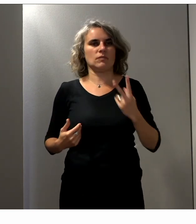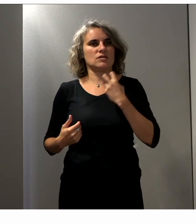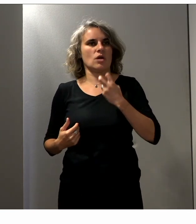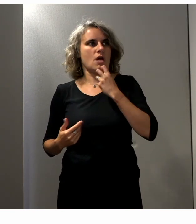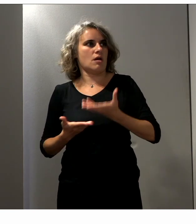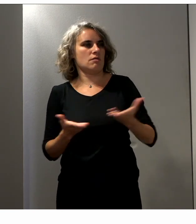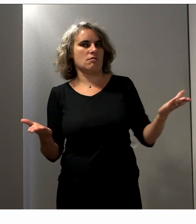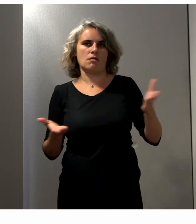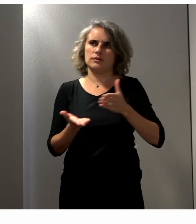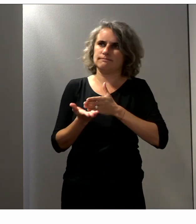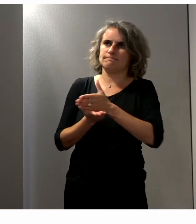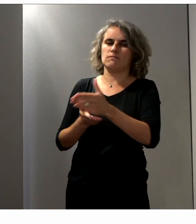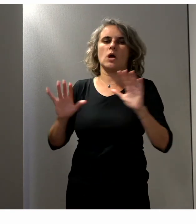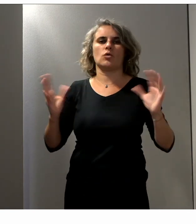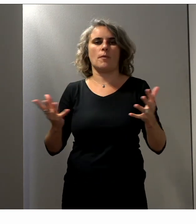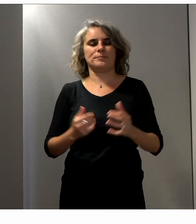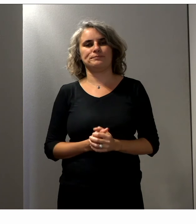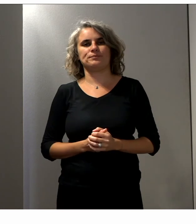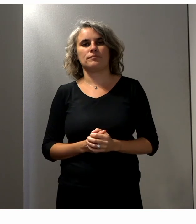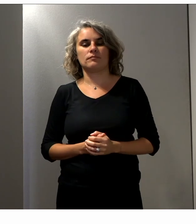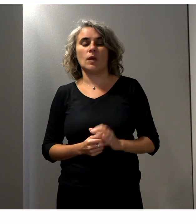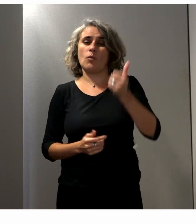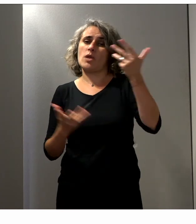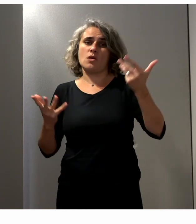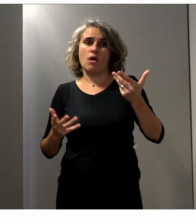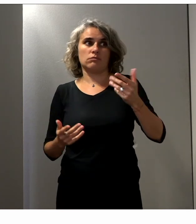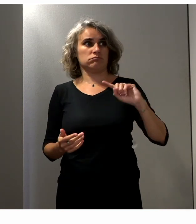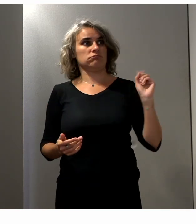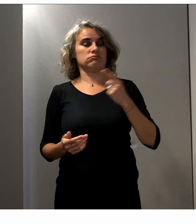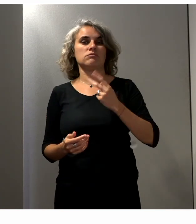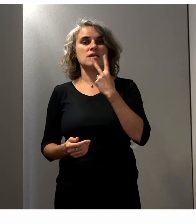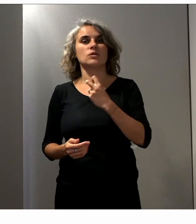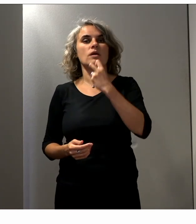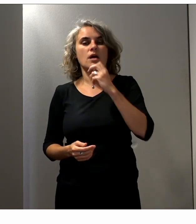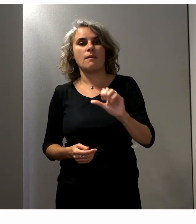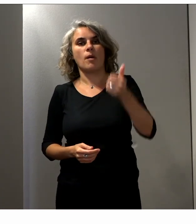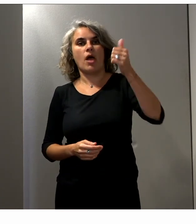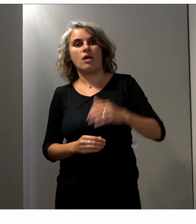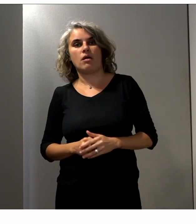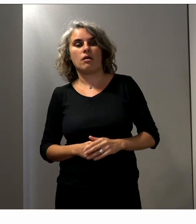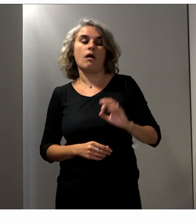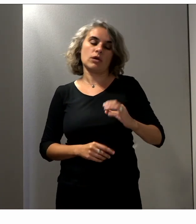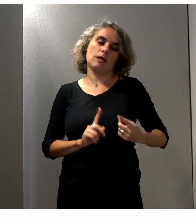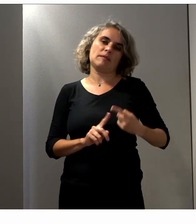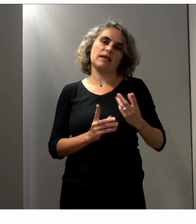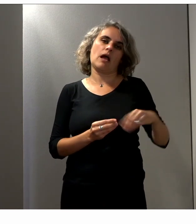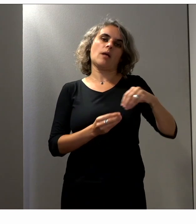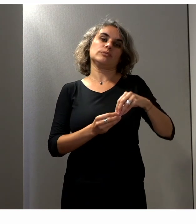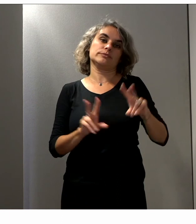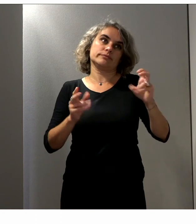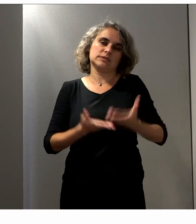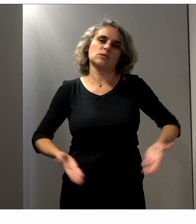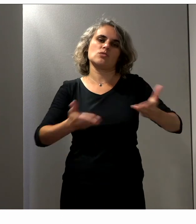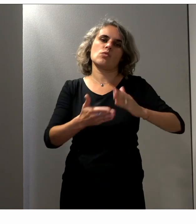sommes. Le principe, c'est que nous sommes d'abord un citoyen avant d'avoir cette particularité ou cette